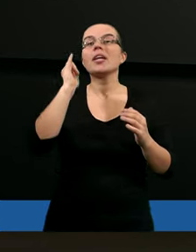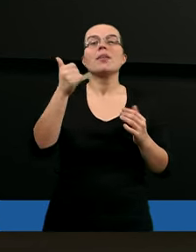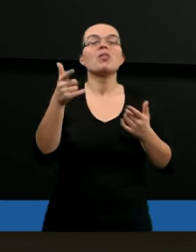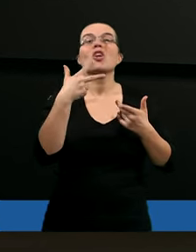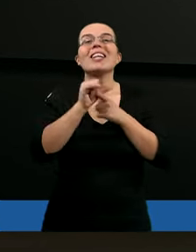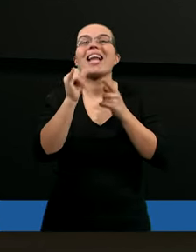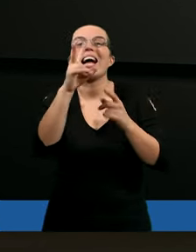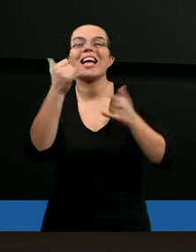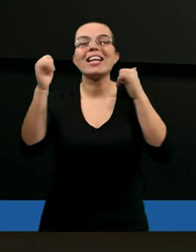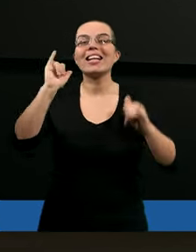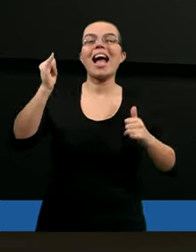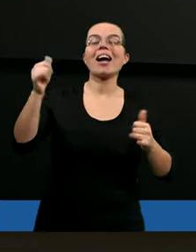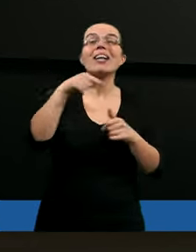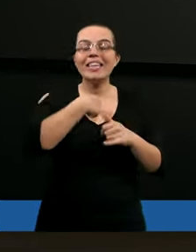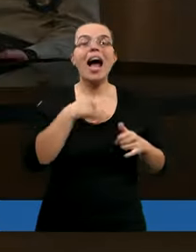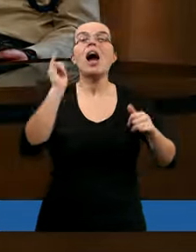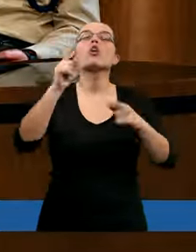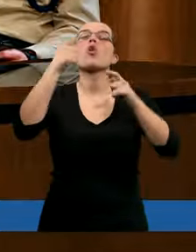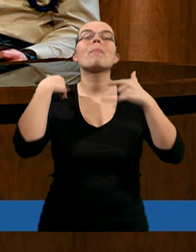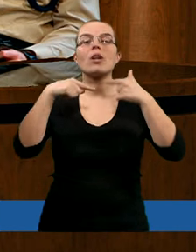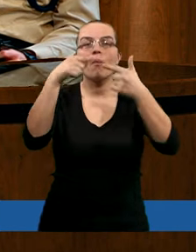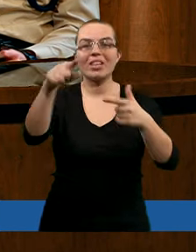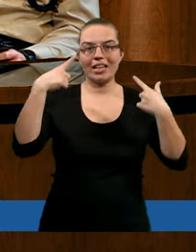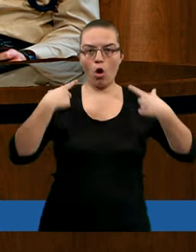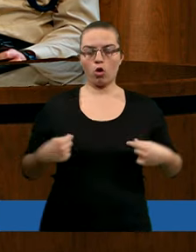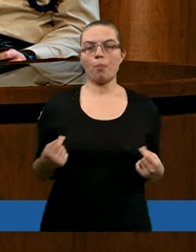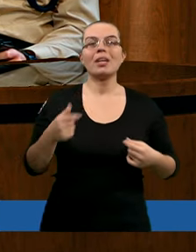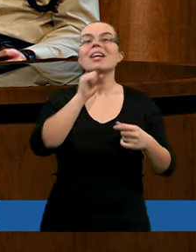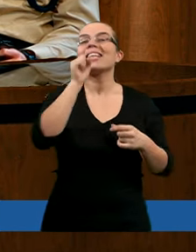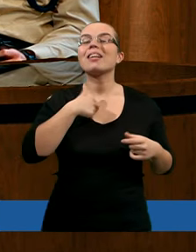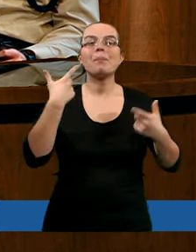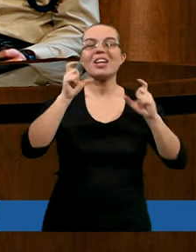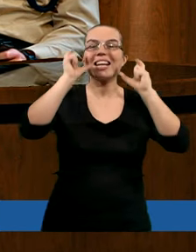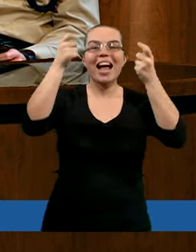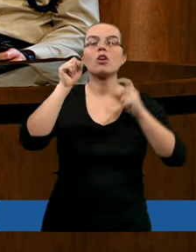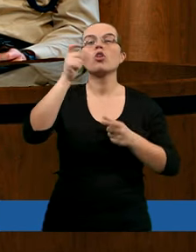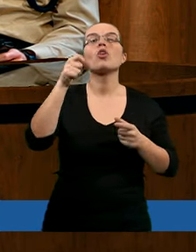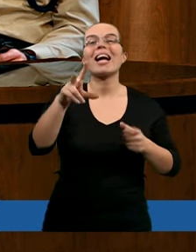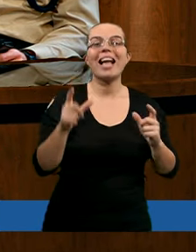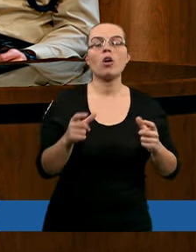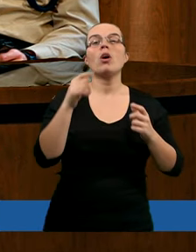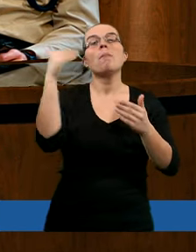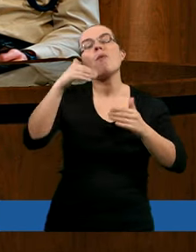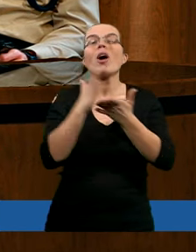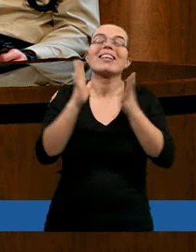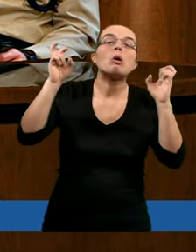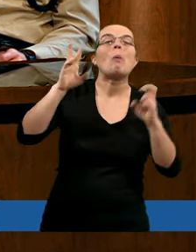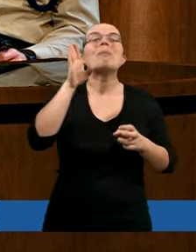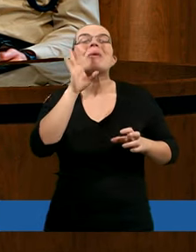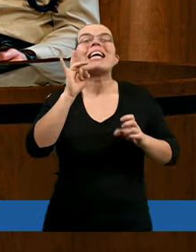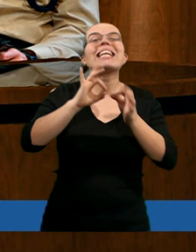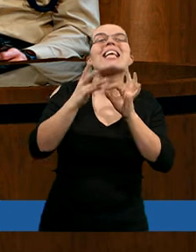jest tak silna jak Job. Co byście jej powiedzieli? Jeszcze nigdy mi się nie zdarzyło coś takiego, więc mogę tylko gdybać.